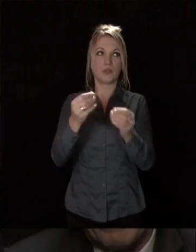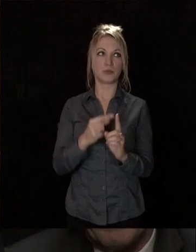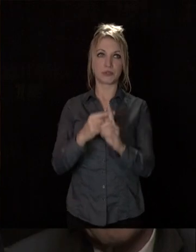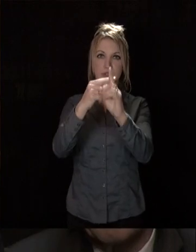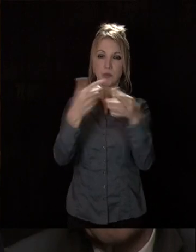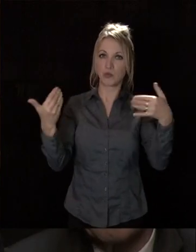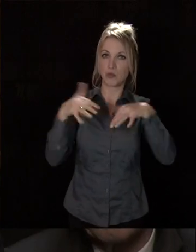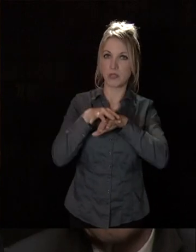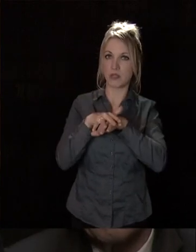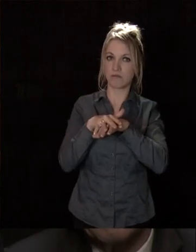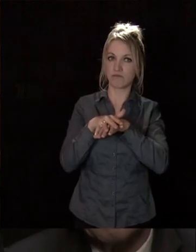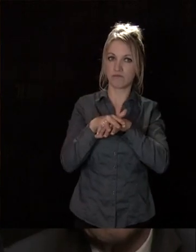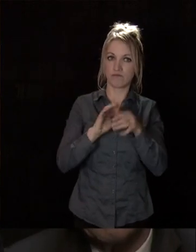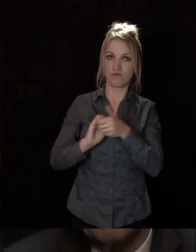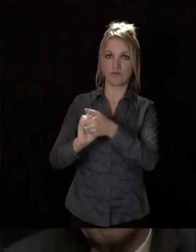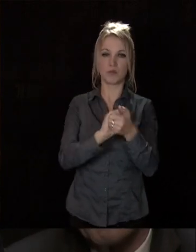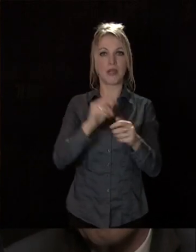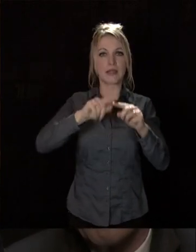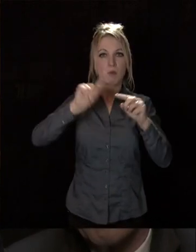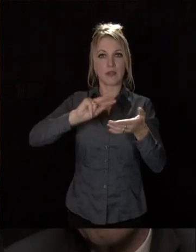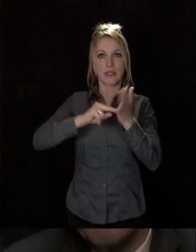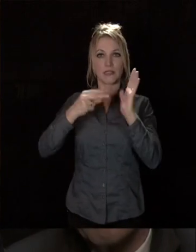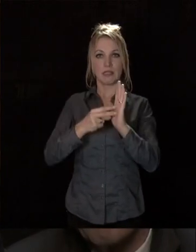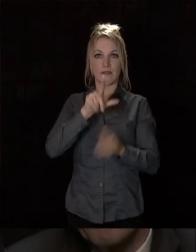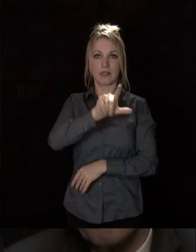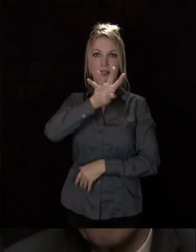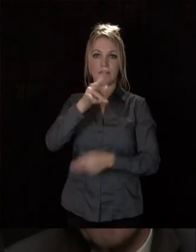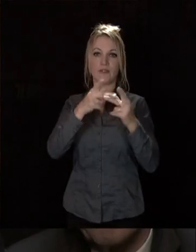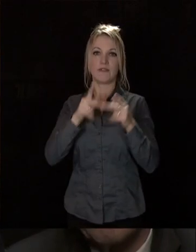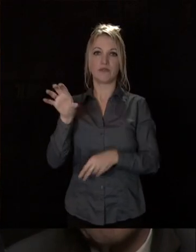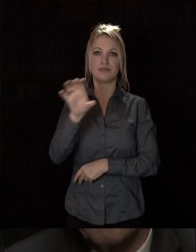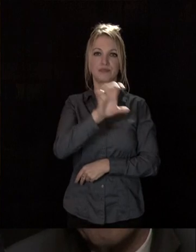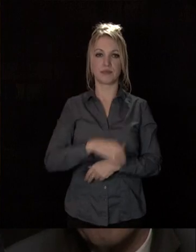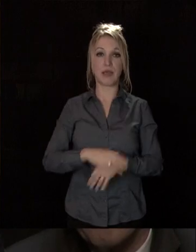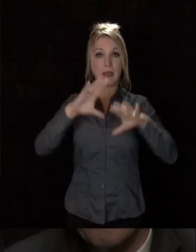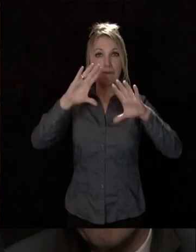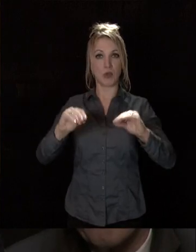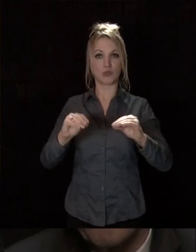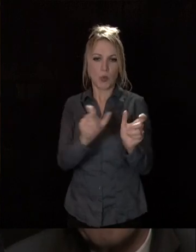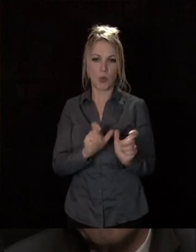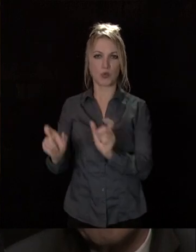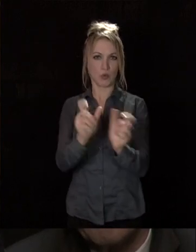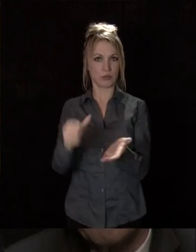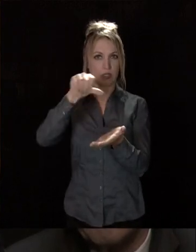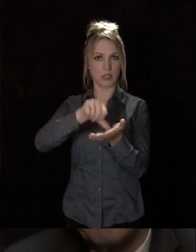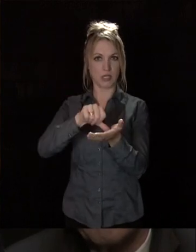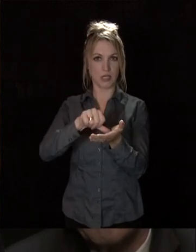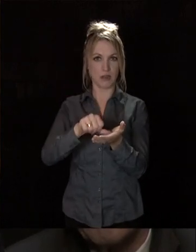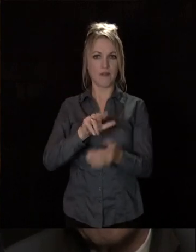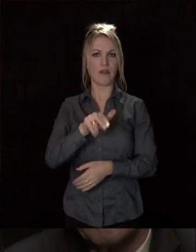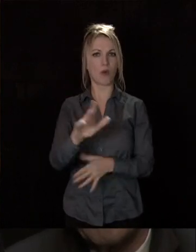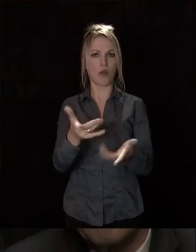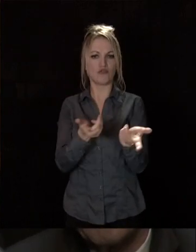de mutualiser la plupart des équipements techniques des 24 communes. Un poste de contrôle centralisé commandera